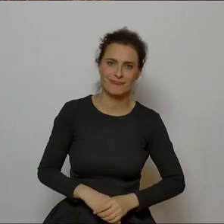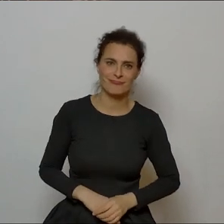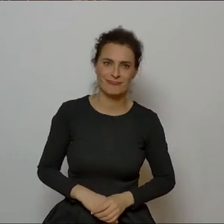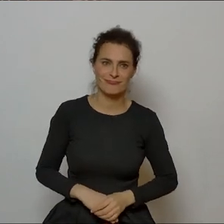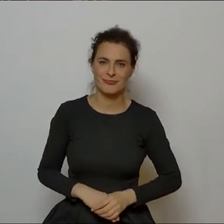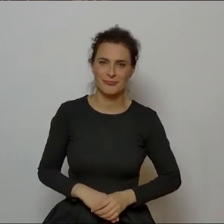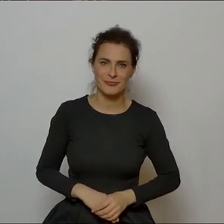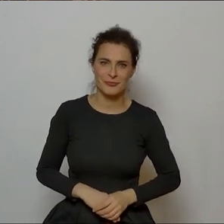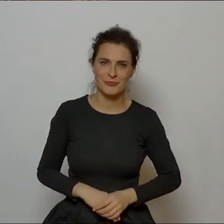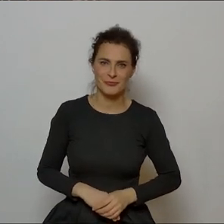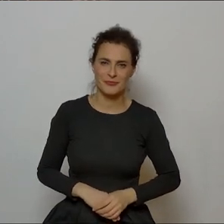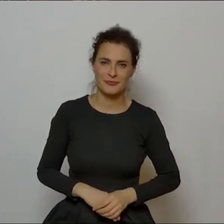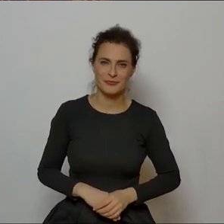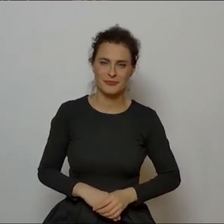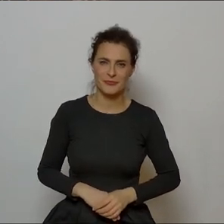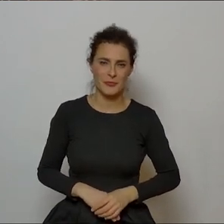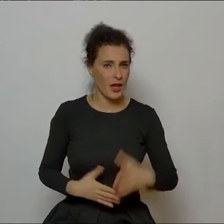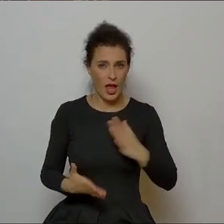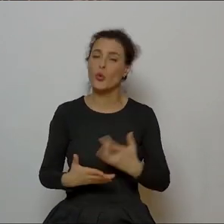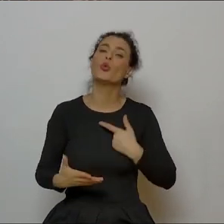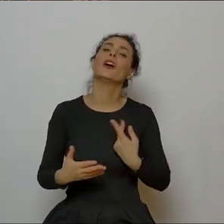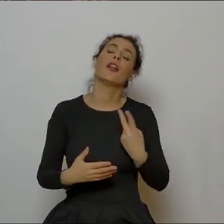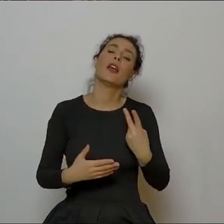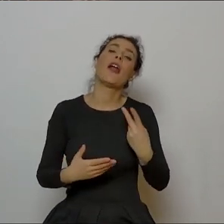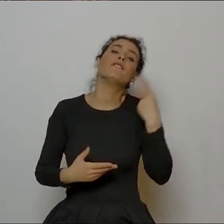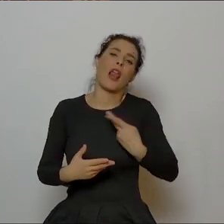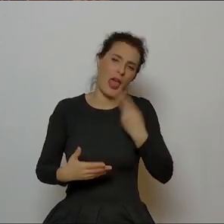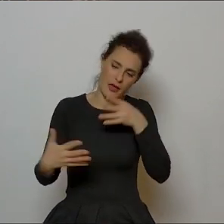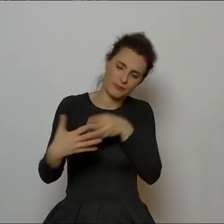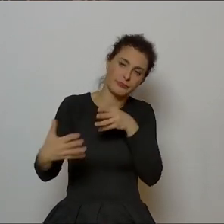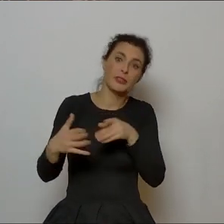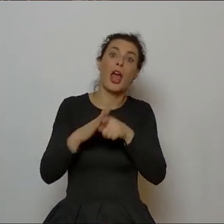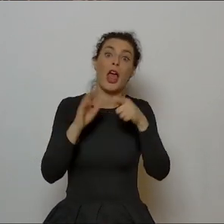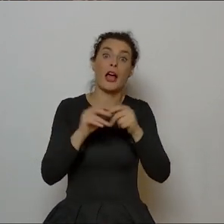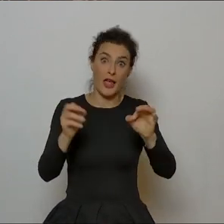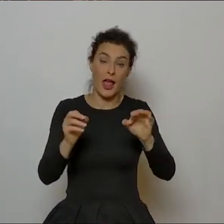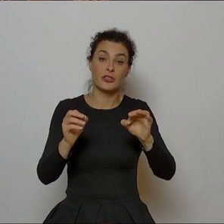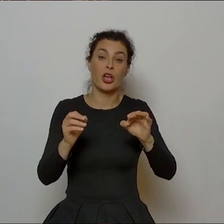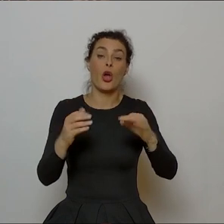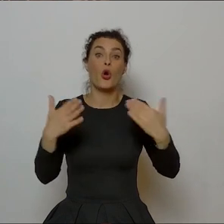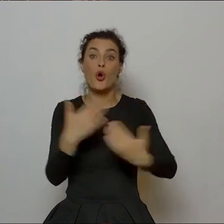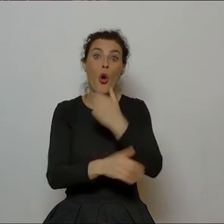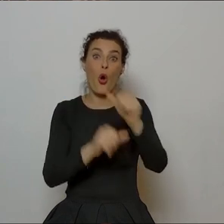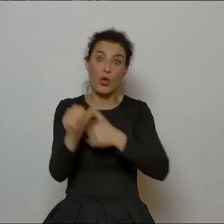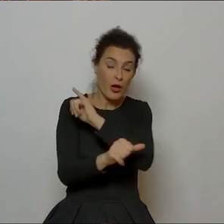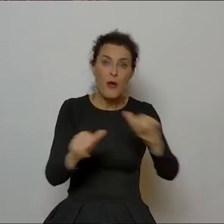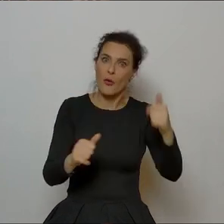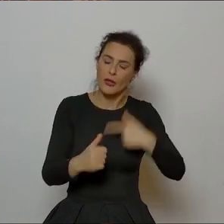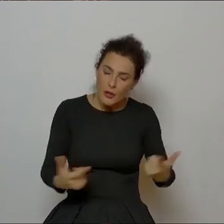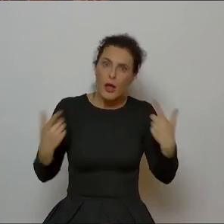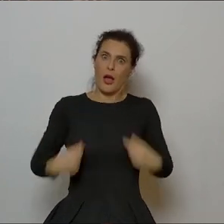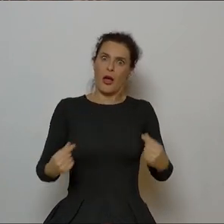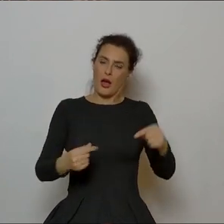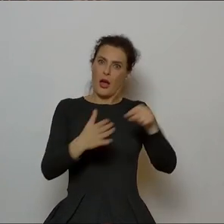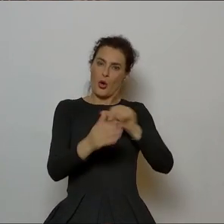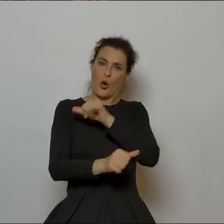Natomiast ja oceniam od dwóch lat. Także jak ten rok norwidowski się zbliżał, powinni zaskoczyć, że jest rocznica. I